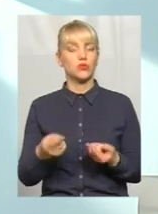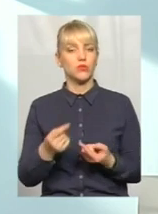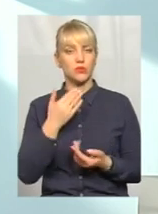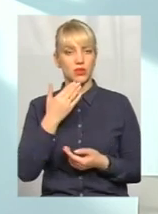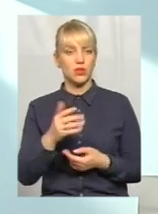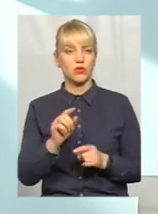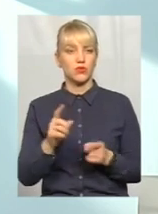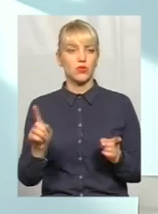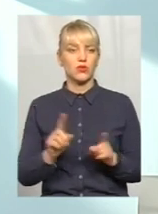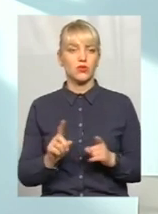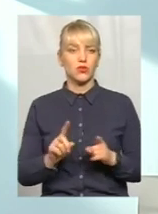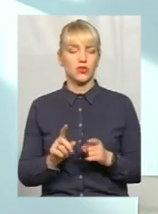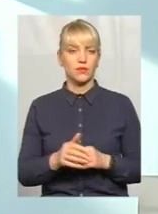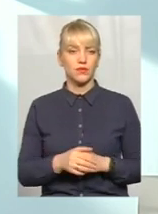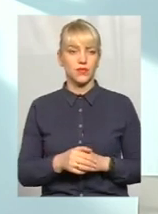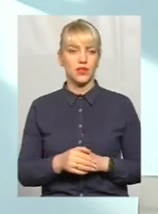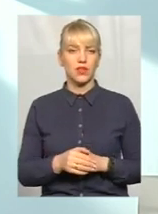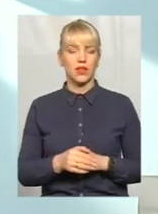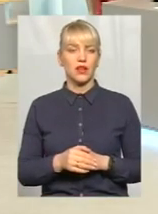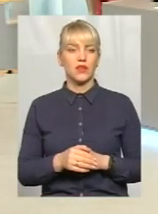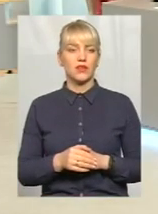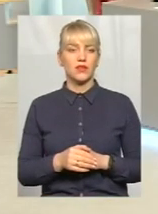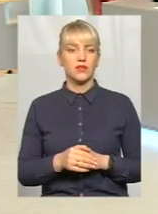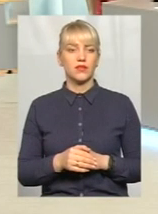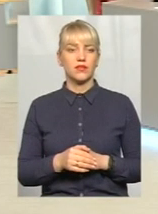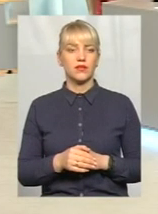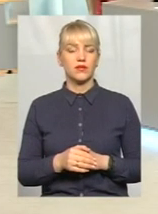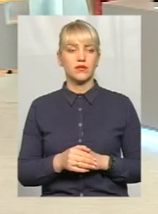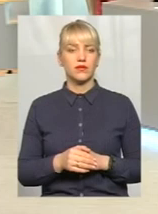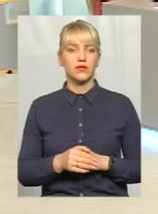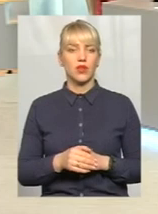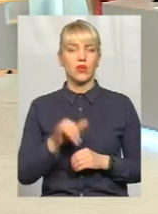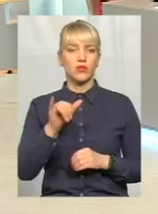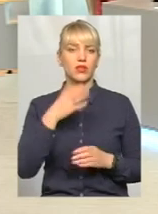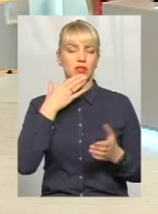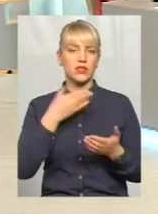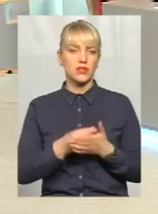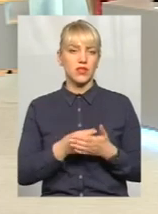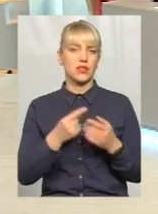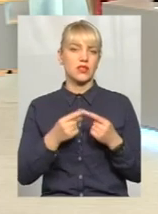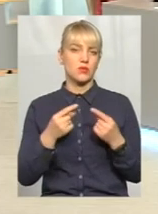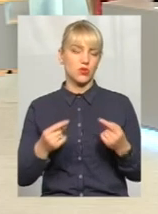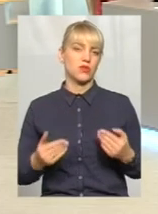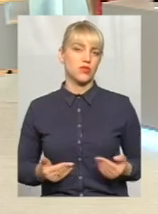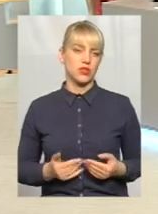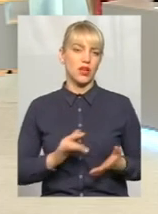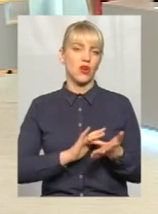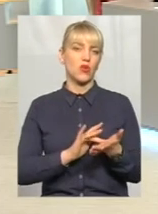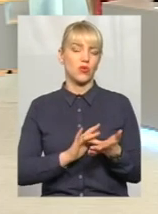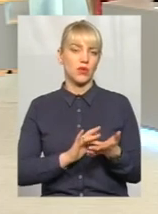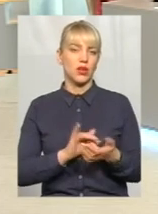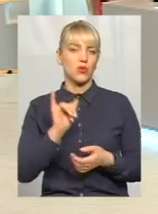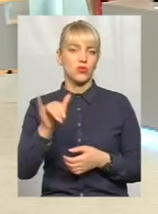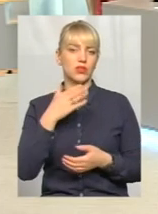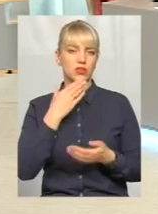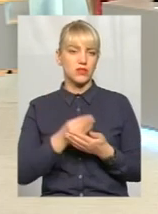в них свій спосіб життя в ромських національностях, в них